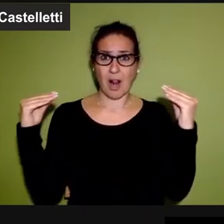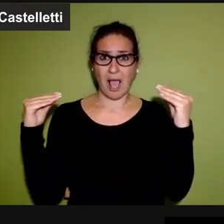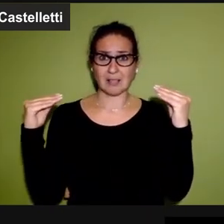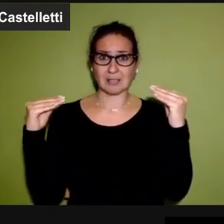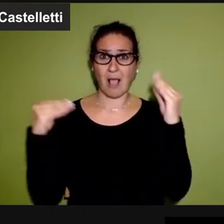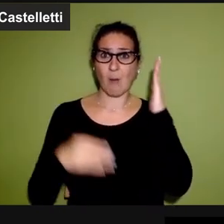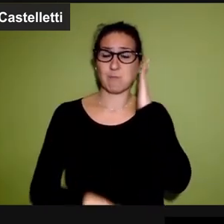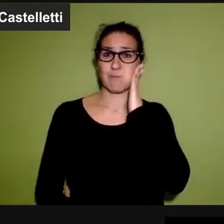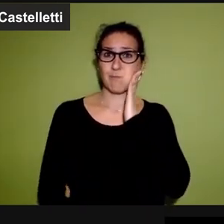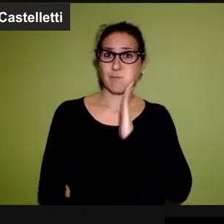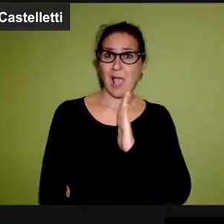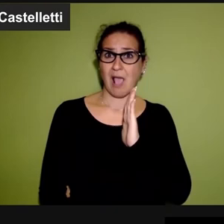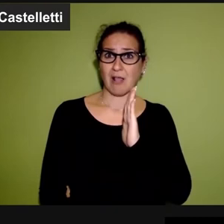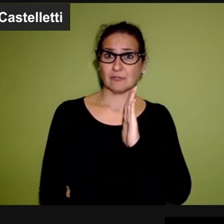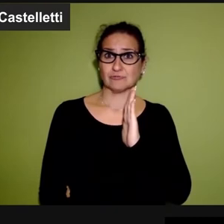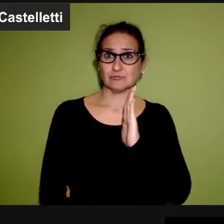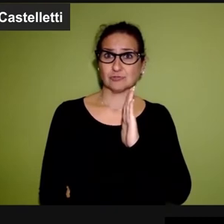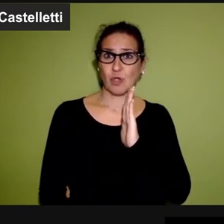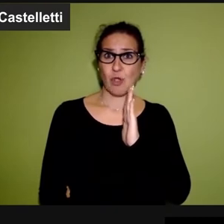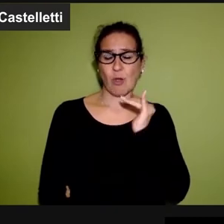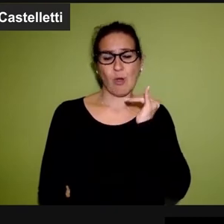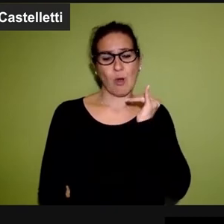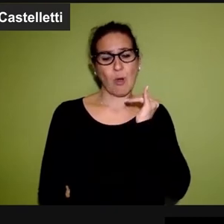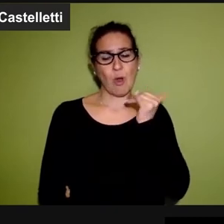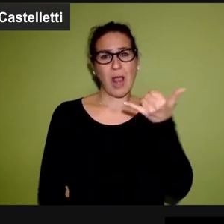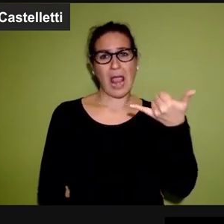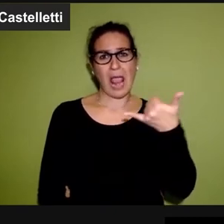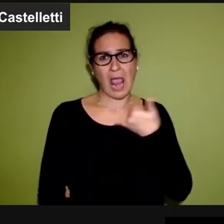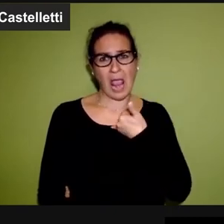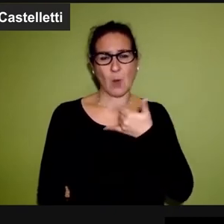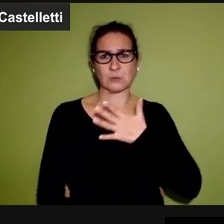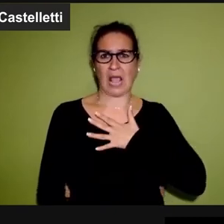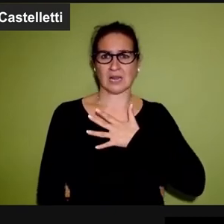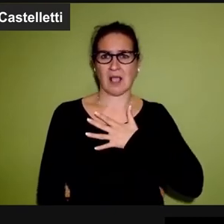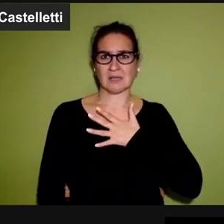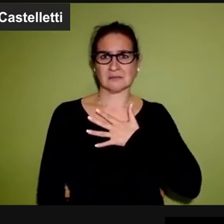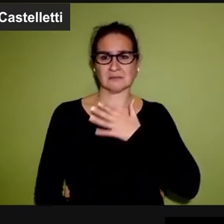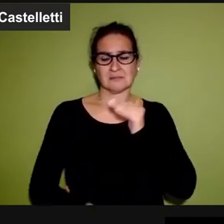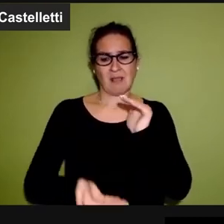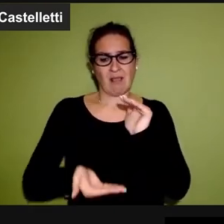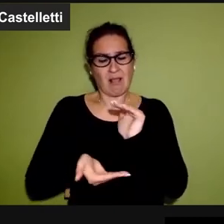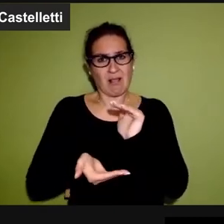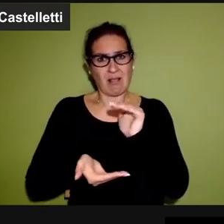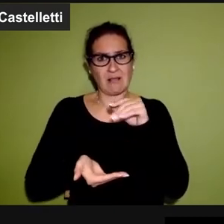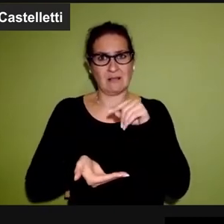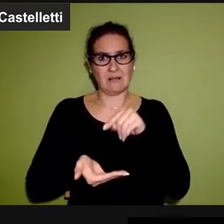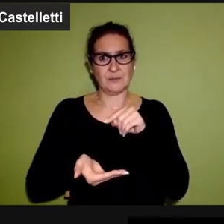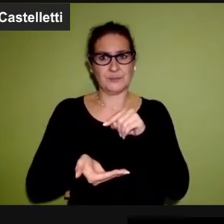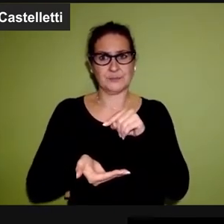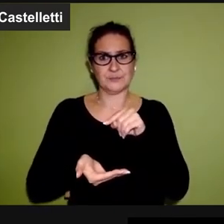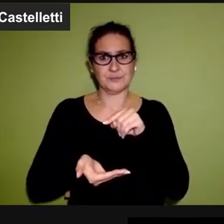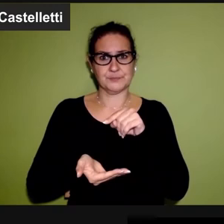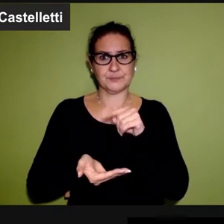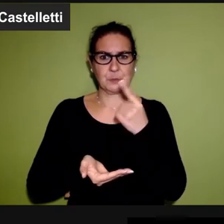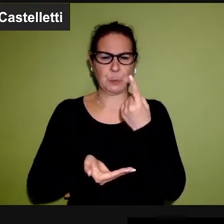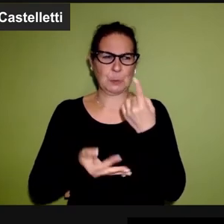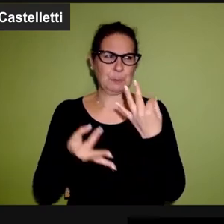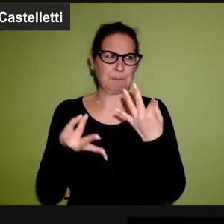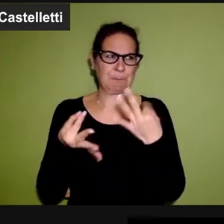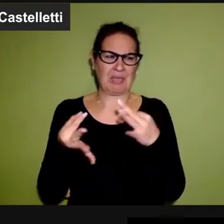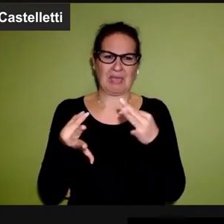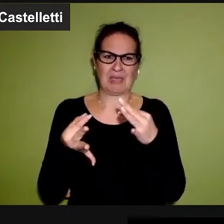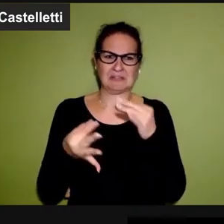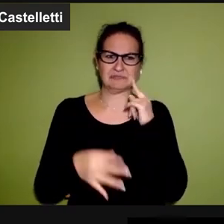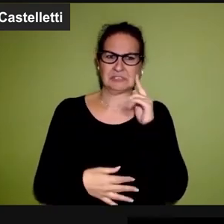o in Belgio è possibile l'eutanasia neonatale e riporto una